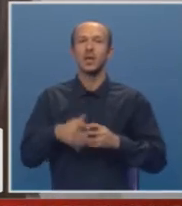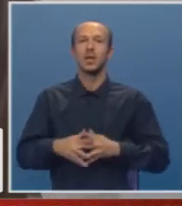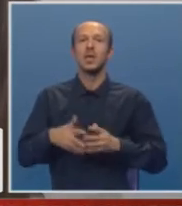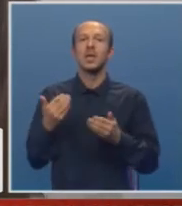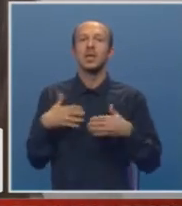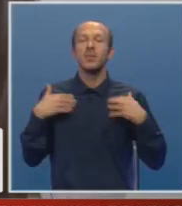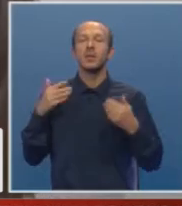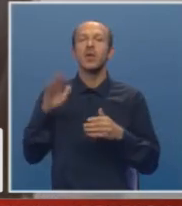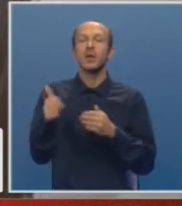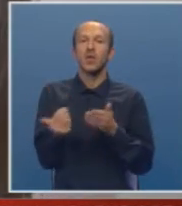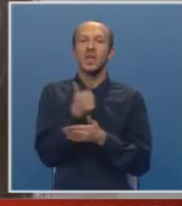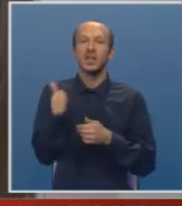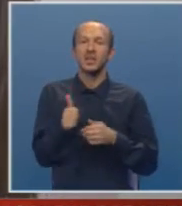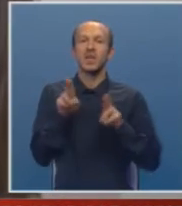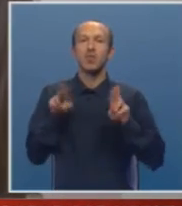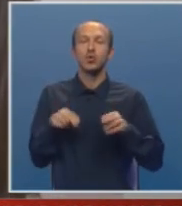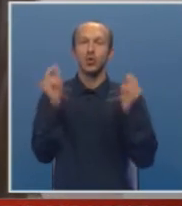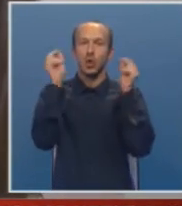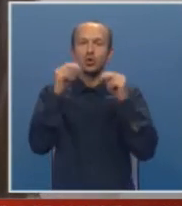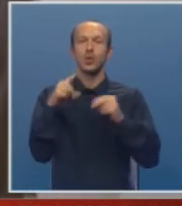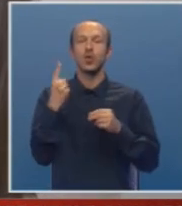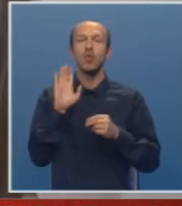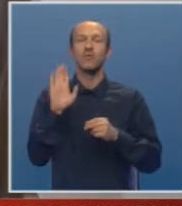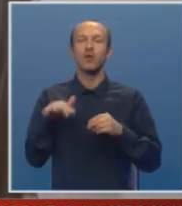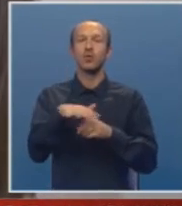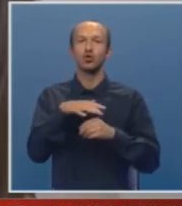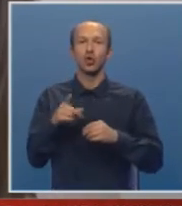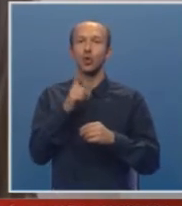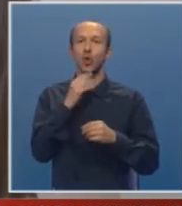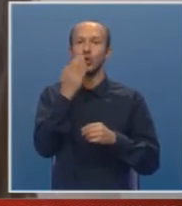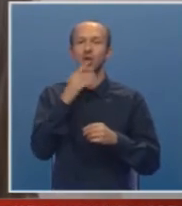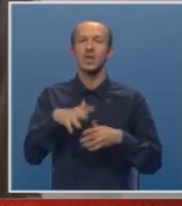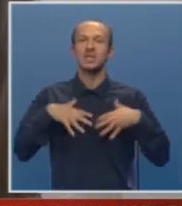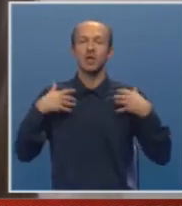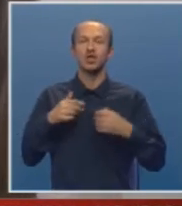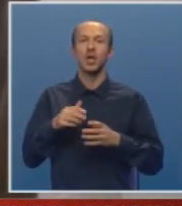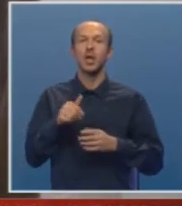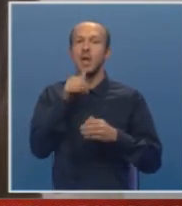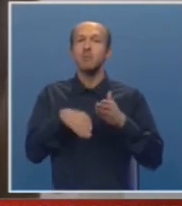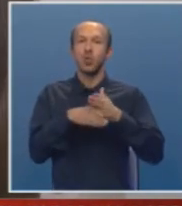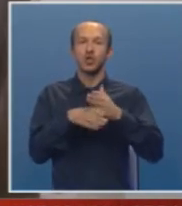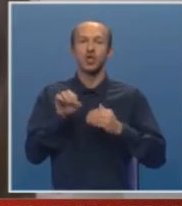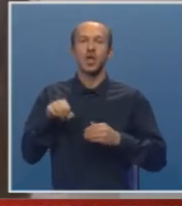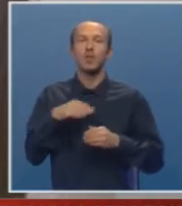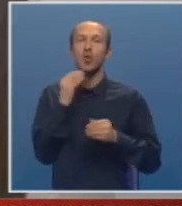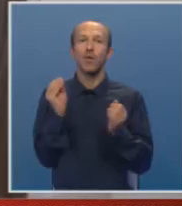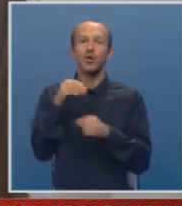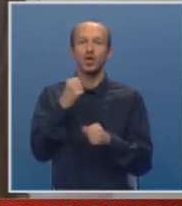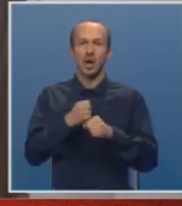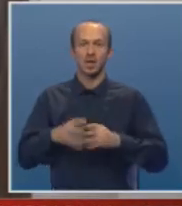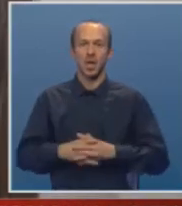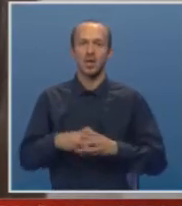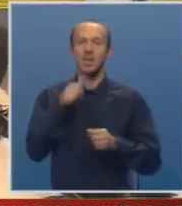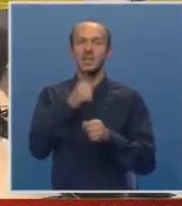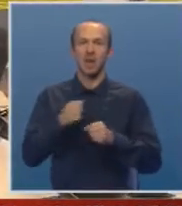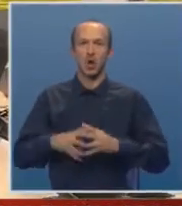generacijama jer će oni moći da uči u jednom ovakvom okruženju koji će da ih inspiriše i paciti će da mnogo više radi i da